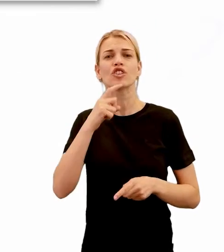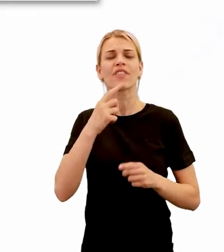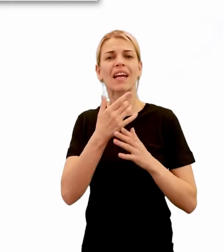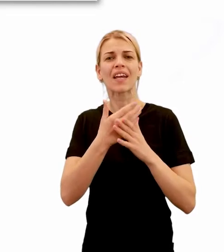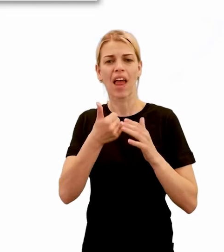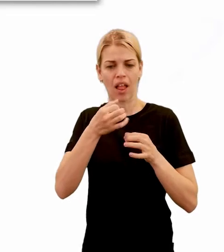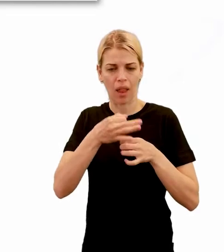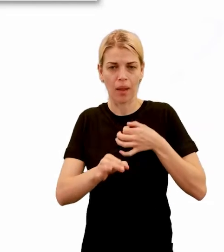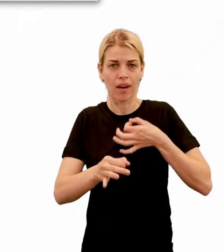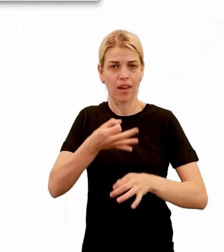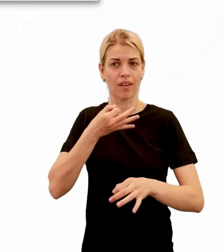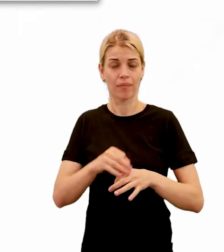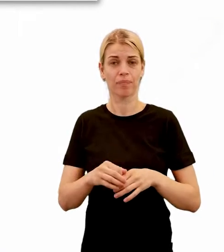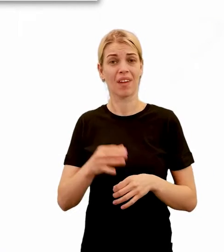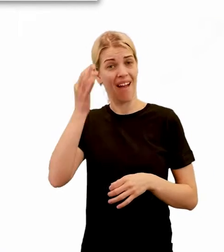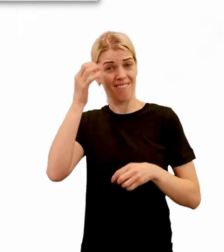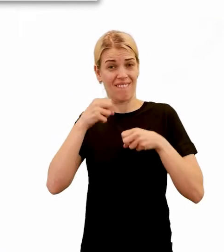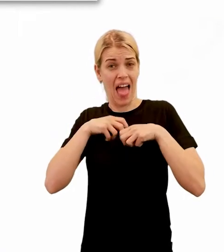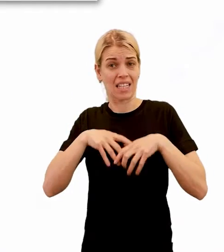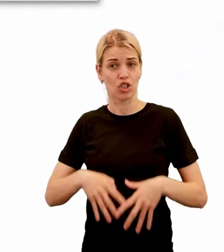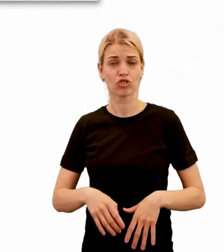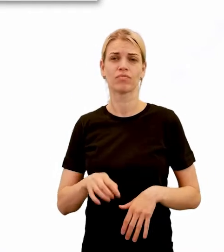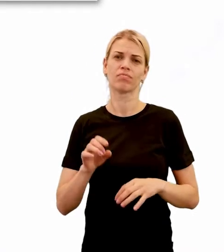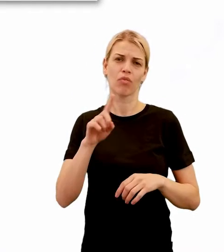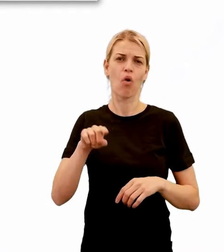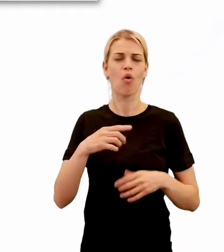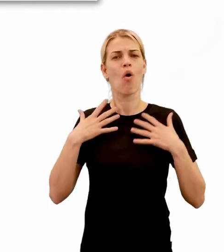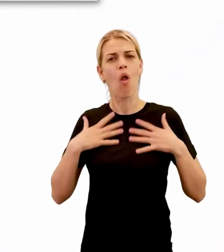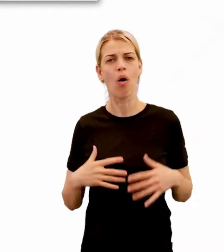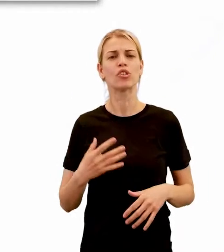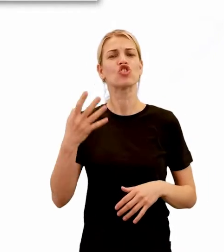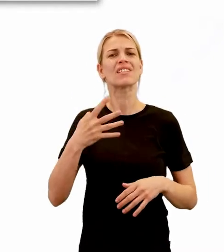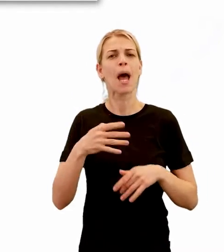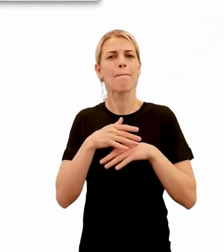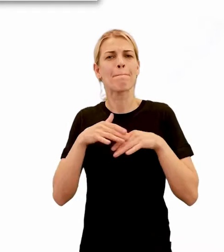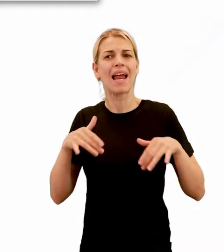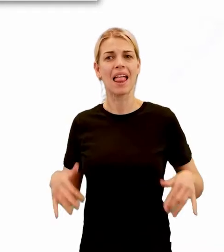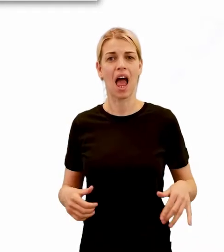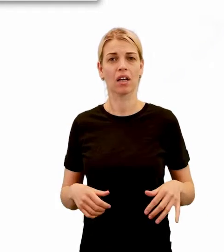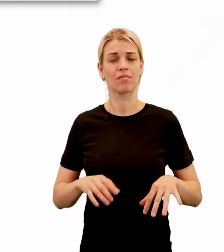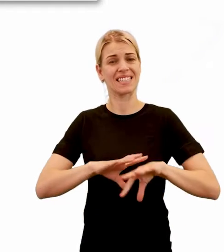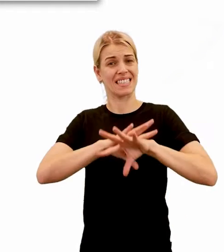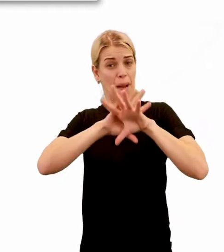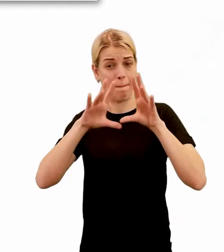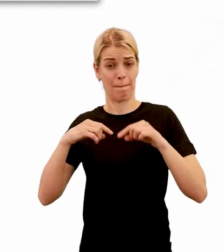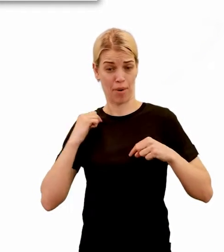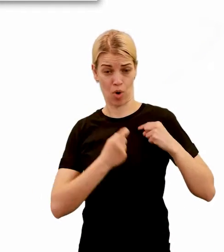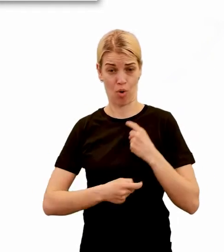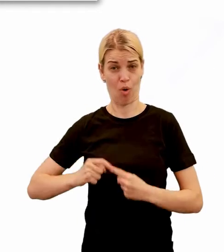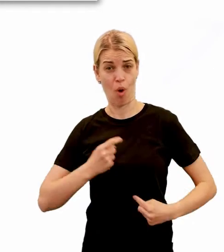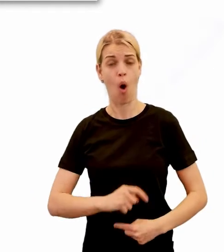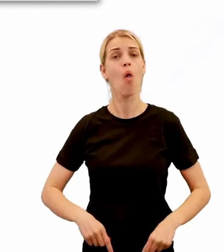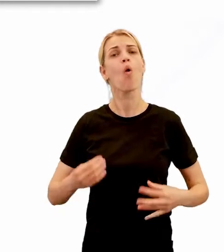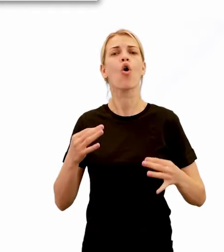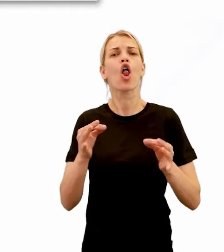Vlásočníc máme v tela asi 40 miliárd. Ak by sme zrátali dĺžku všetkých týchto ciev, čiže